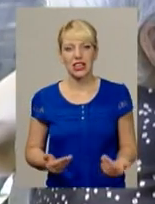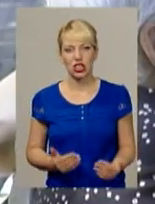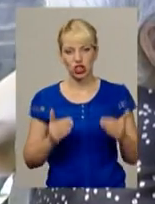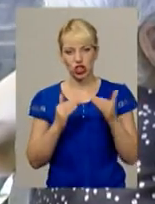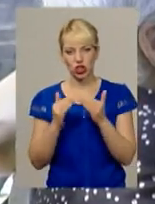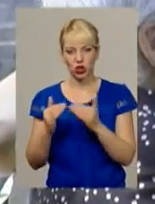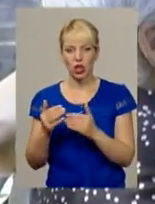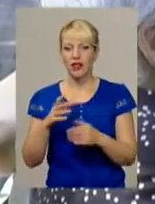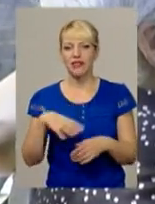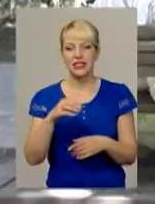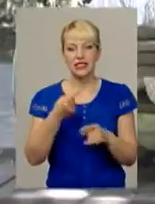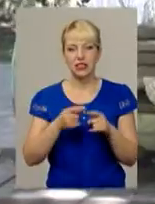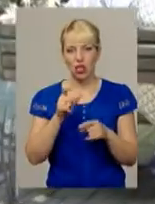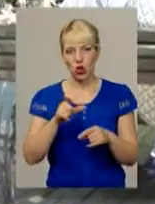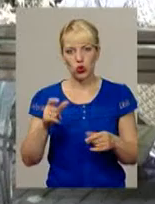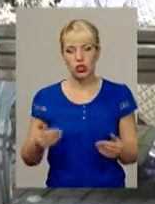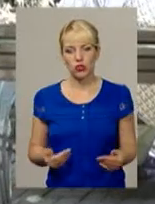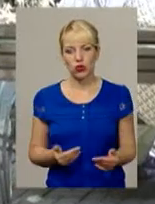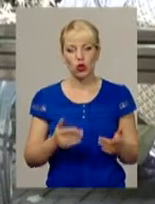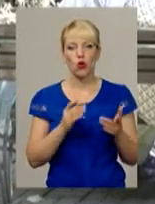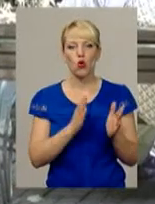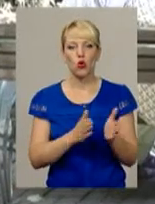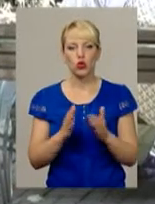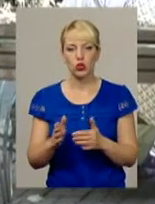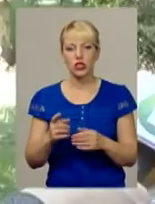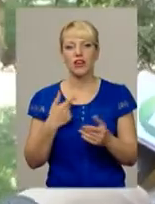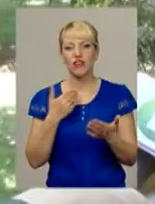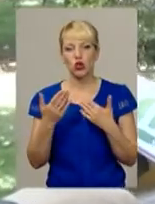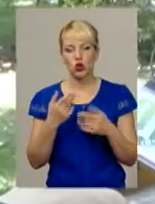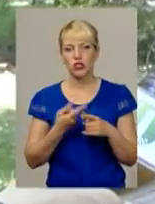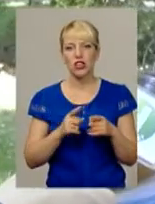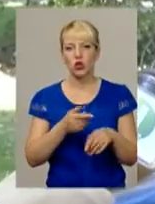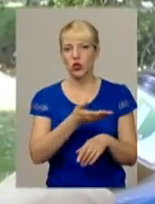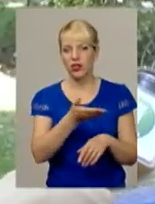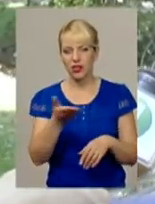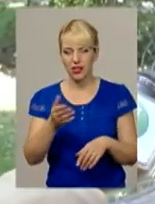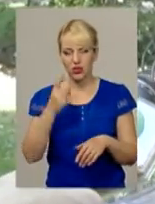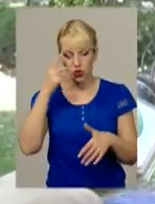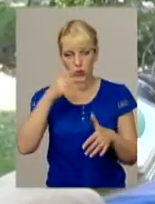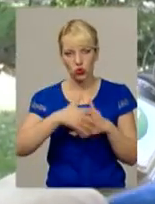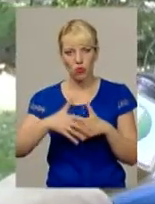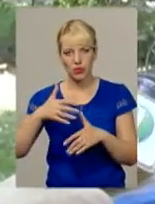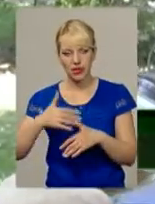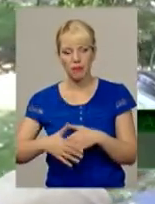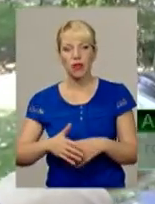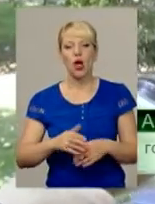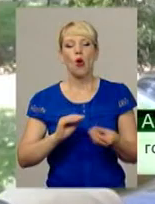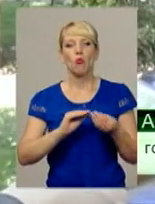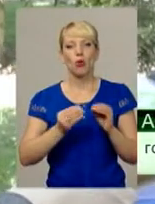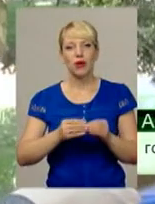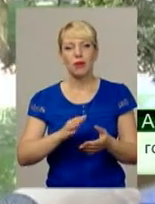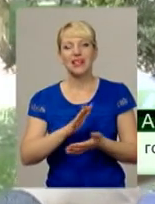люди мешкають у гуртожитку. Запевняють, що тут ставляться до них із розумінням. Проблеми дальнішого пребування,